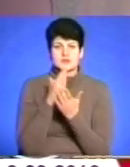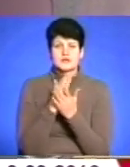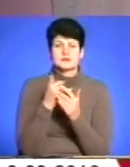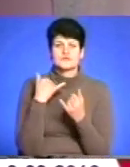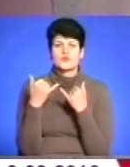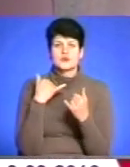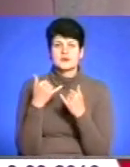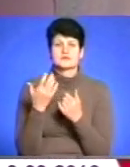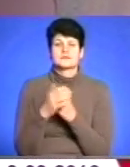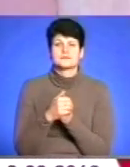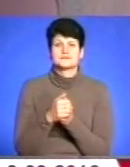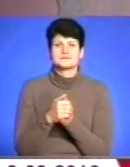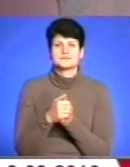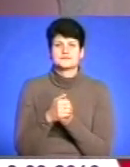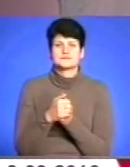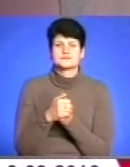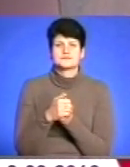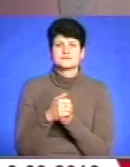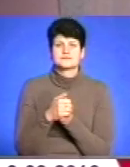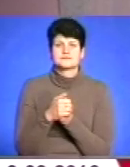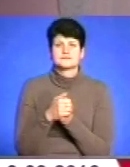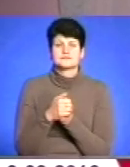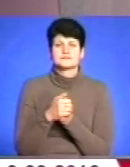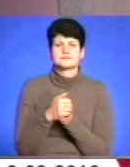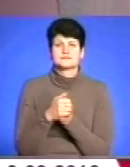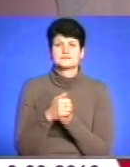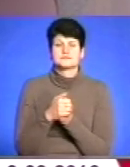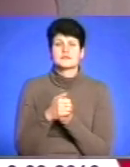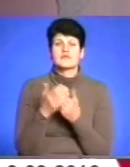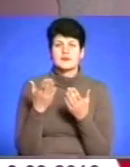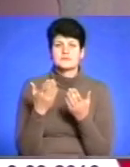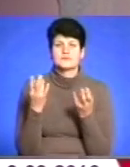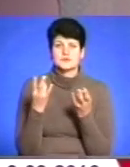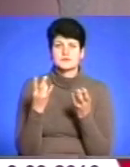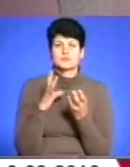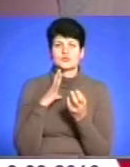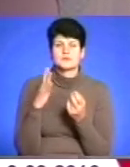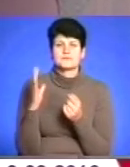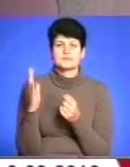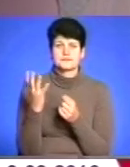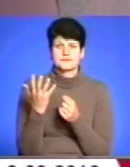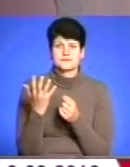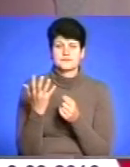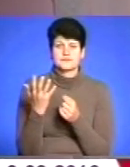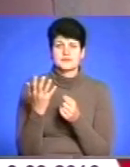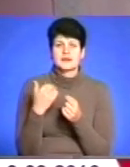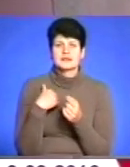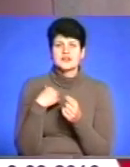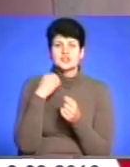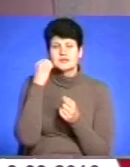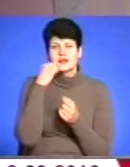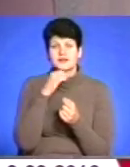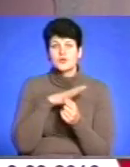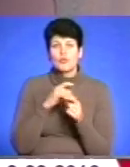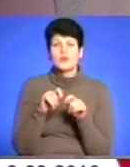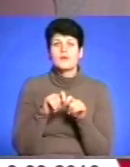так, діти дзвонять нам. Дзвонимо. Це на мікрохвильова піч? Так, так. Наша старенька була вже